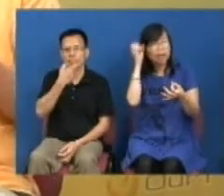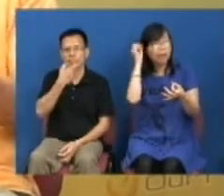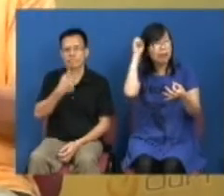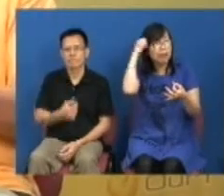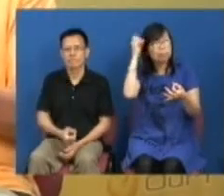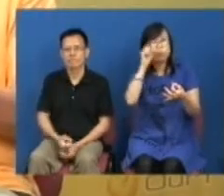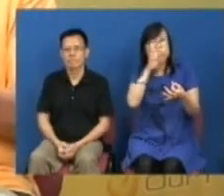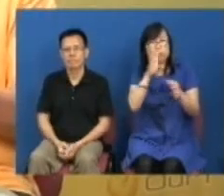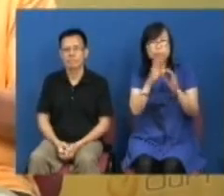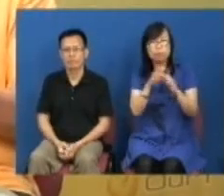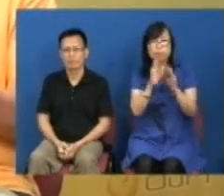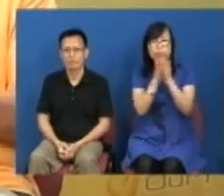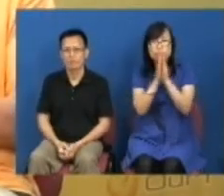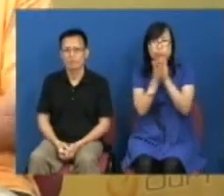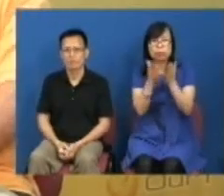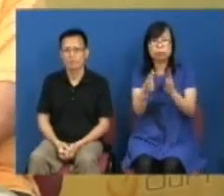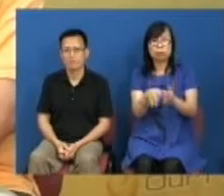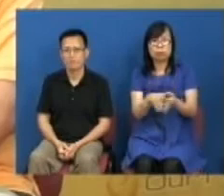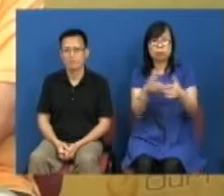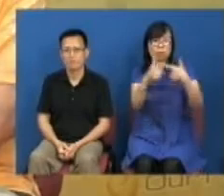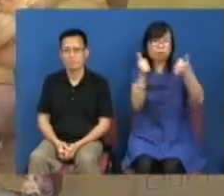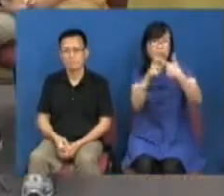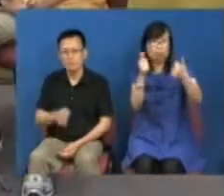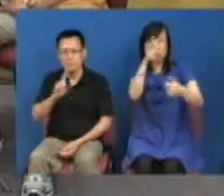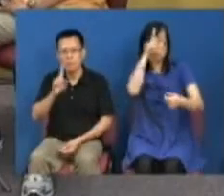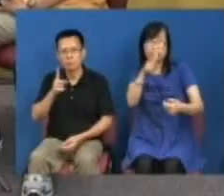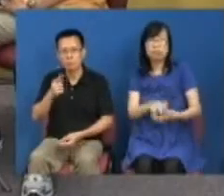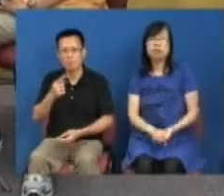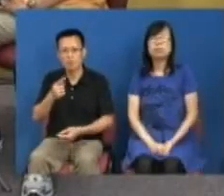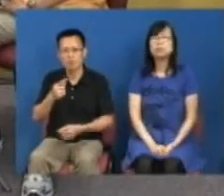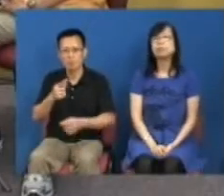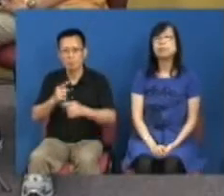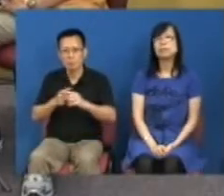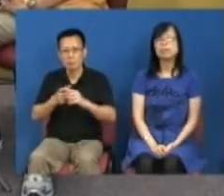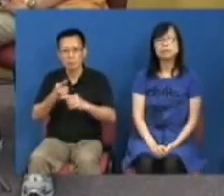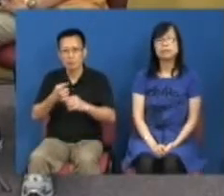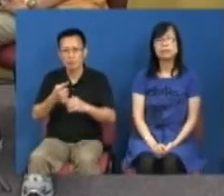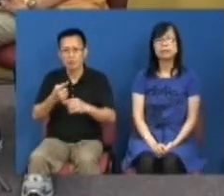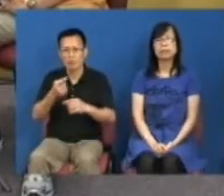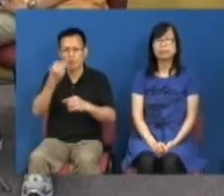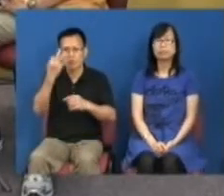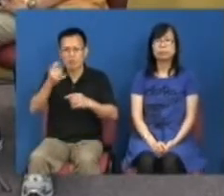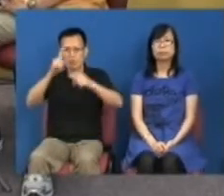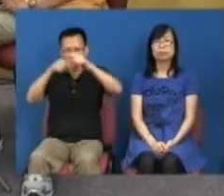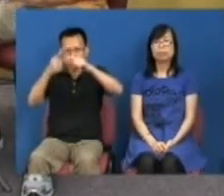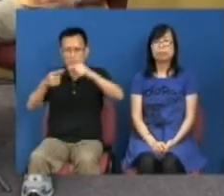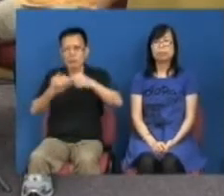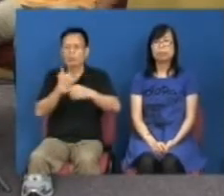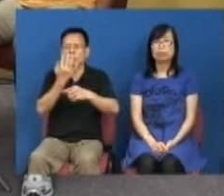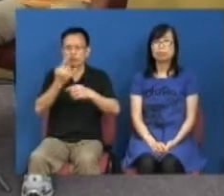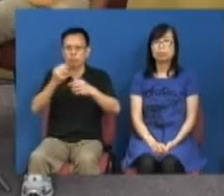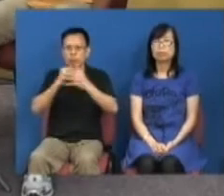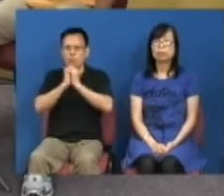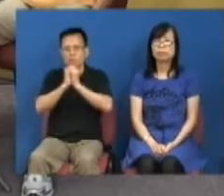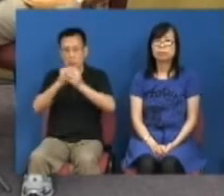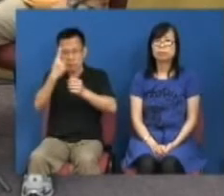迎合特区政府的意志为什么这算不算是你们三大的诉求之一是是